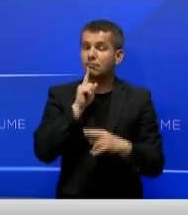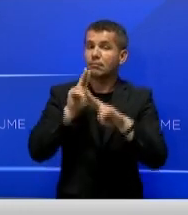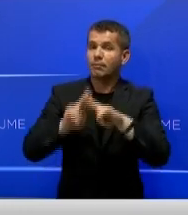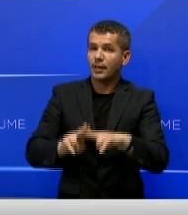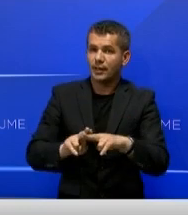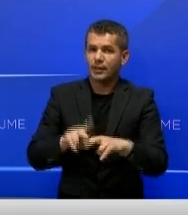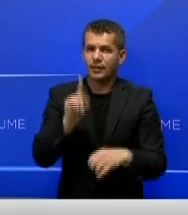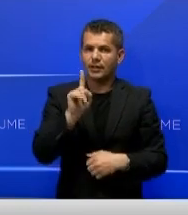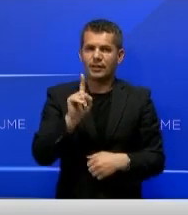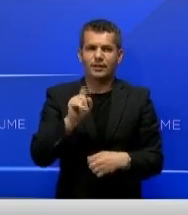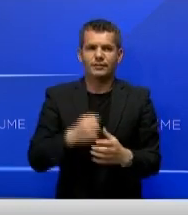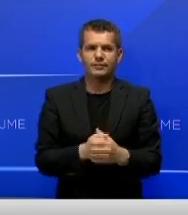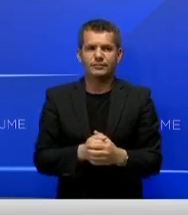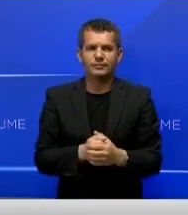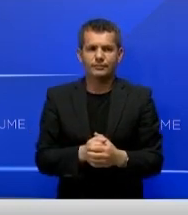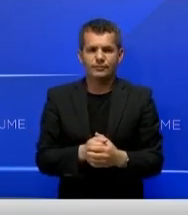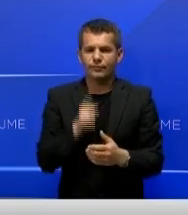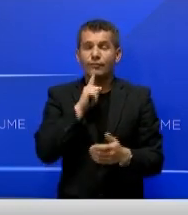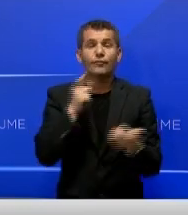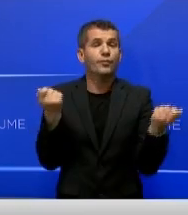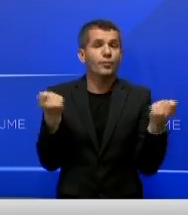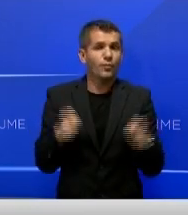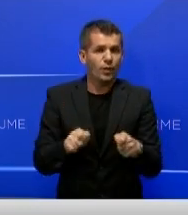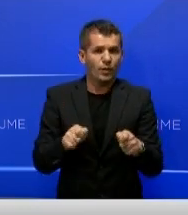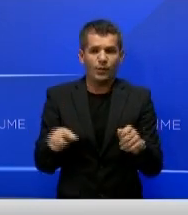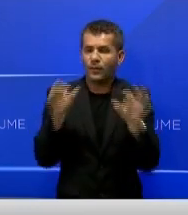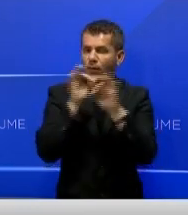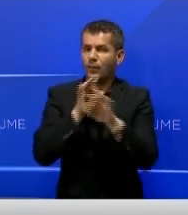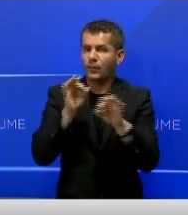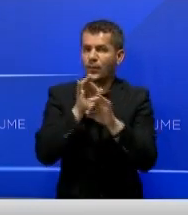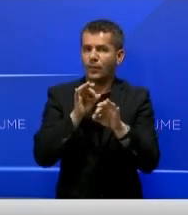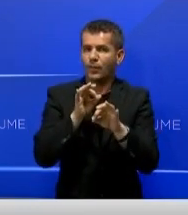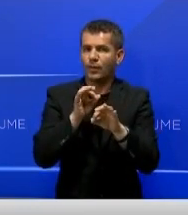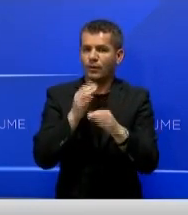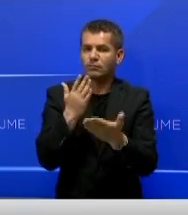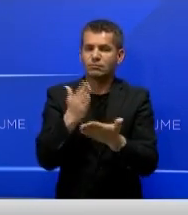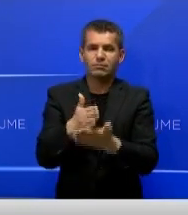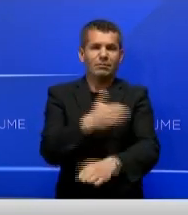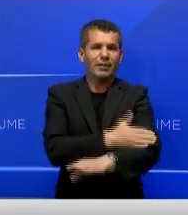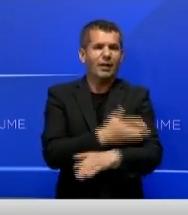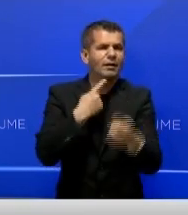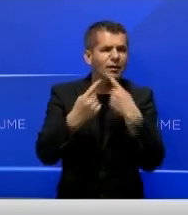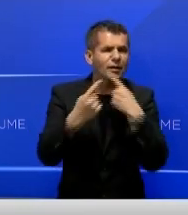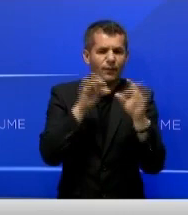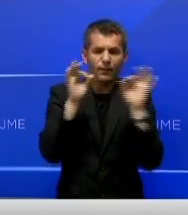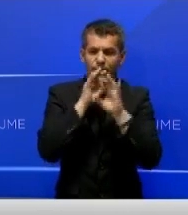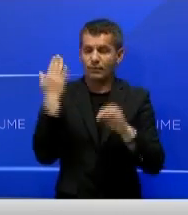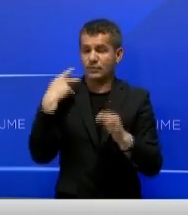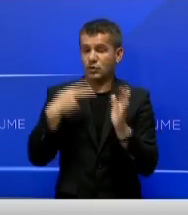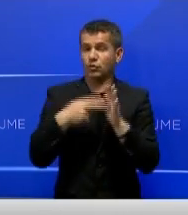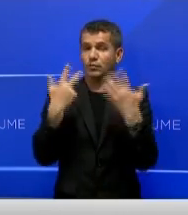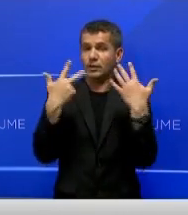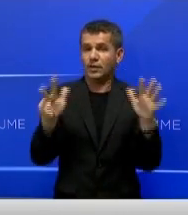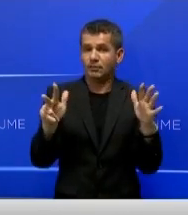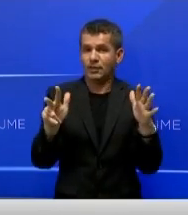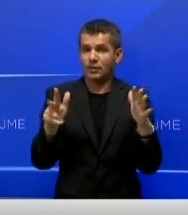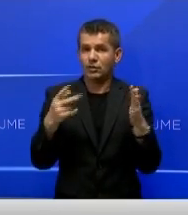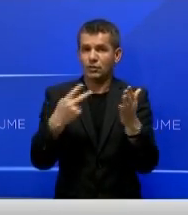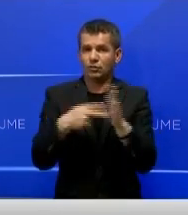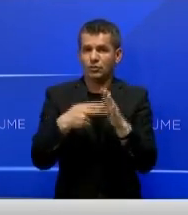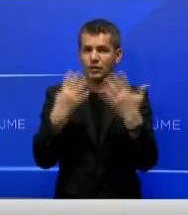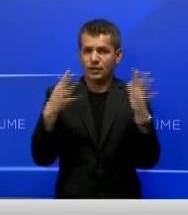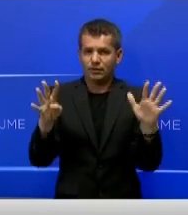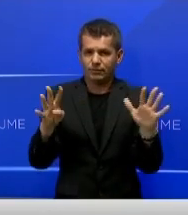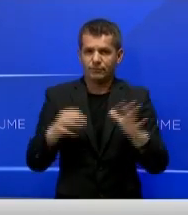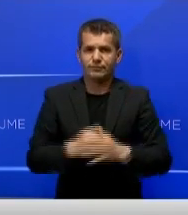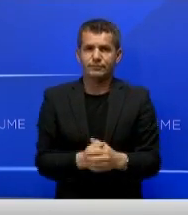Mirë po, ndoshta, ndyruja kjure nuk ka qenë ashtu pa një diskutim parafrasë. Në vitin 2018-2019, paralelit të ndora